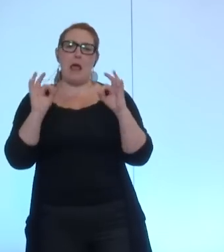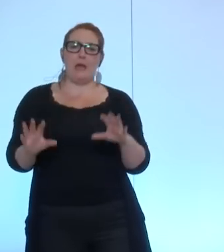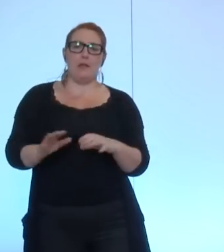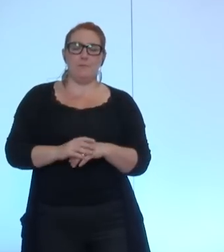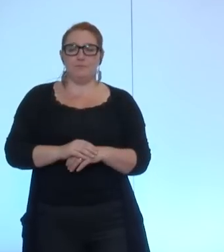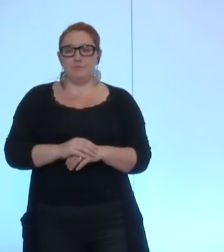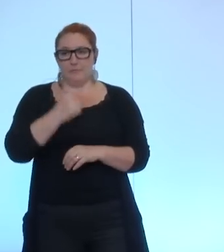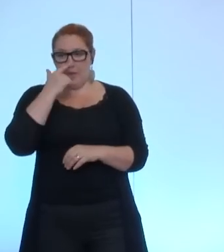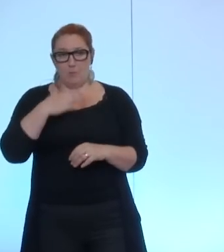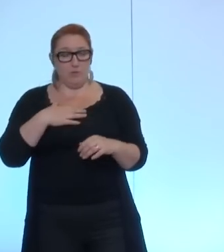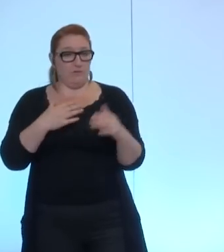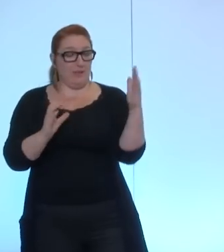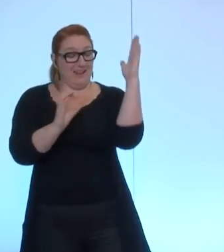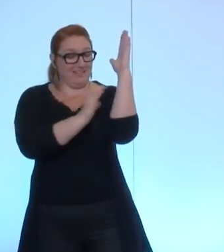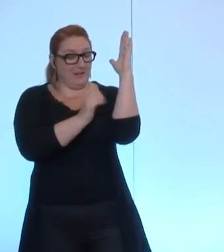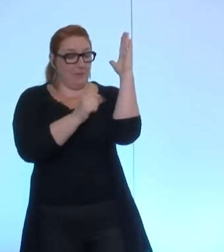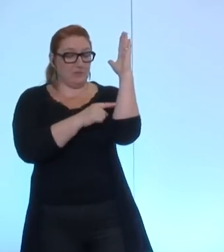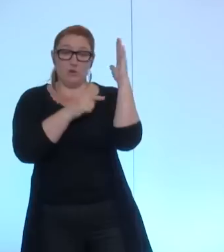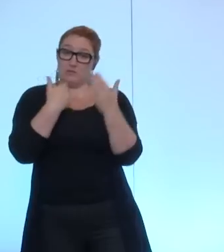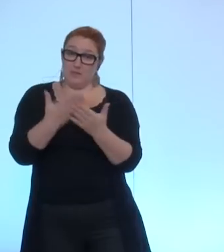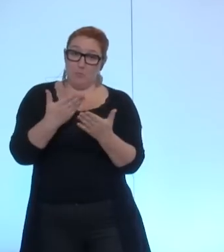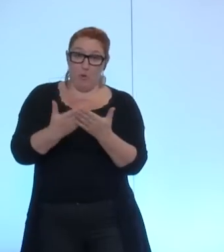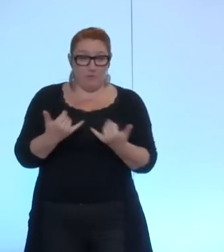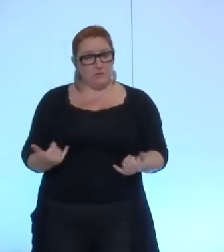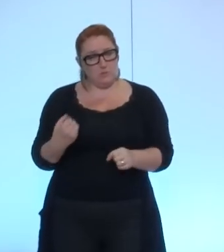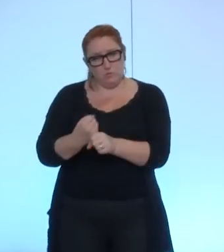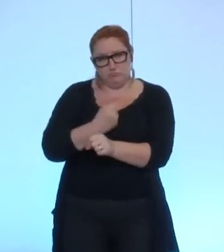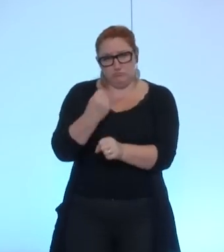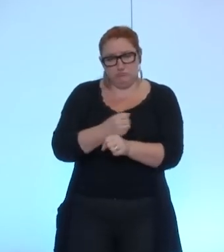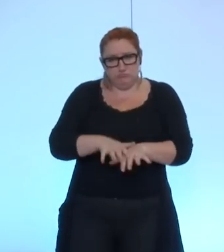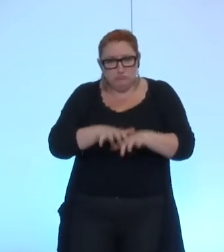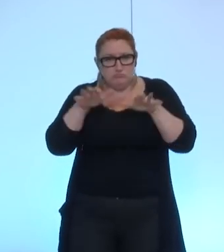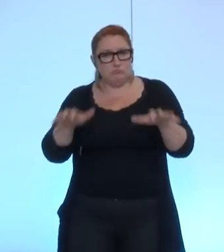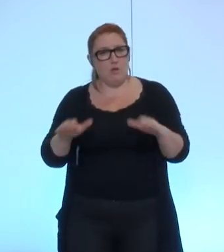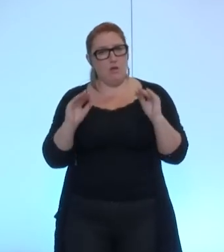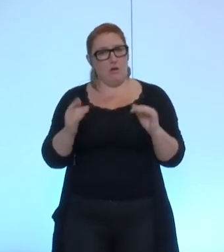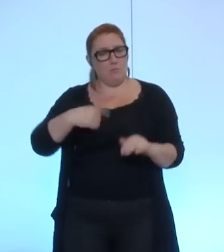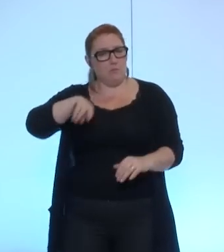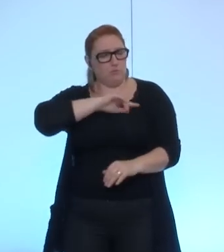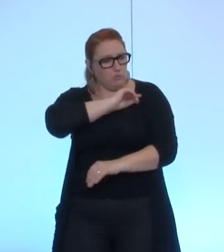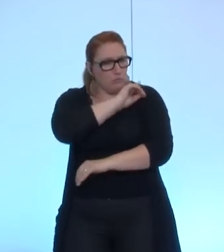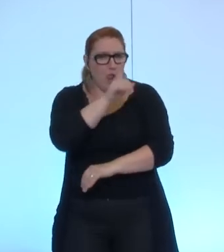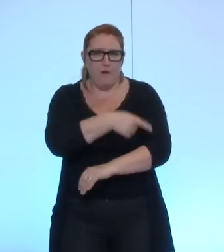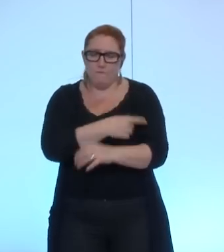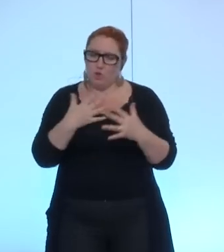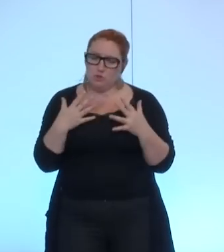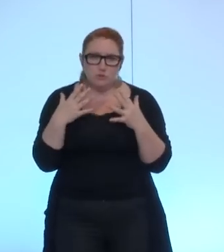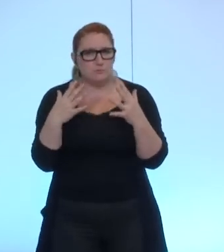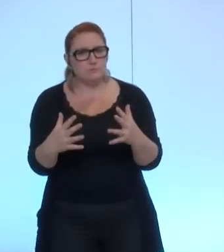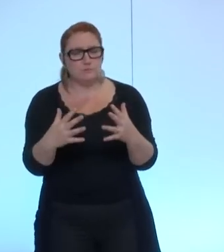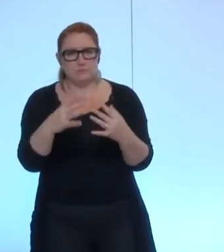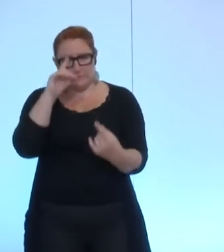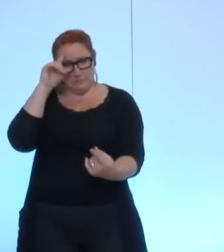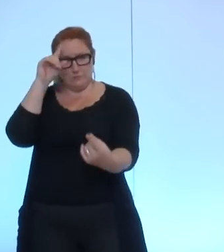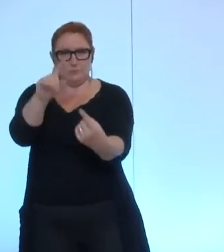nous, elle montre qu'il se passe bien des choses ici et que nous avons quand même la force, que nous avons la force à mettre en